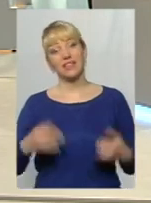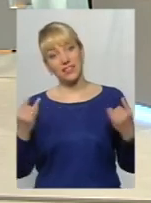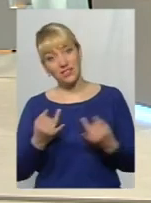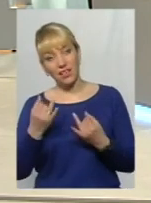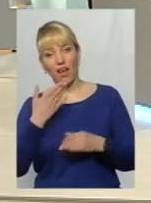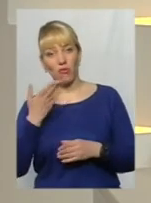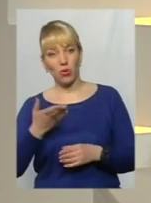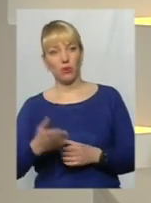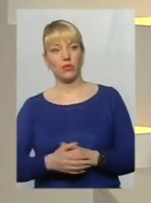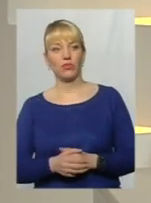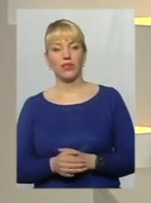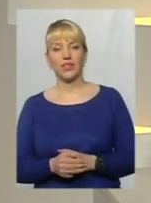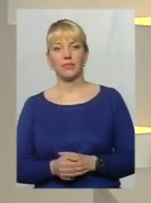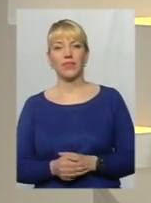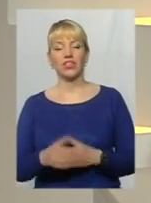прокоментувати.